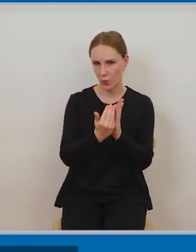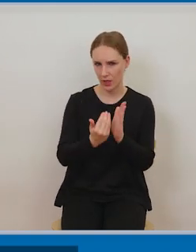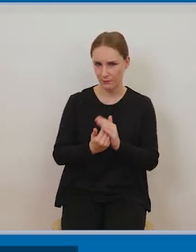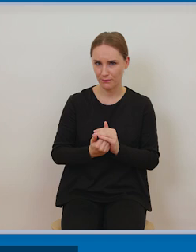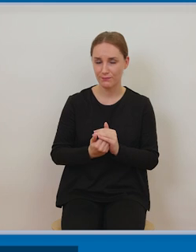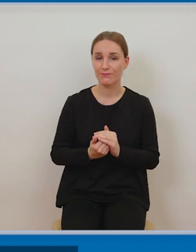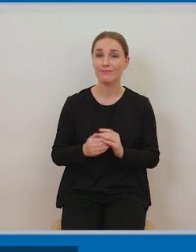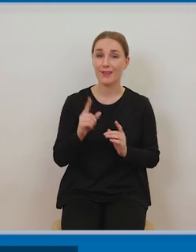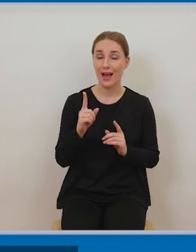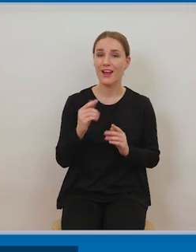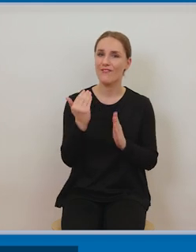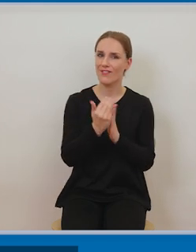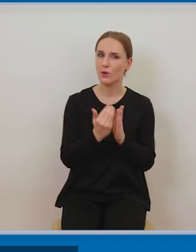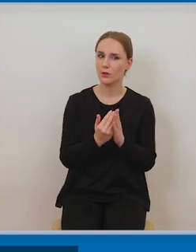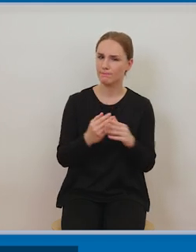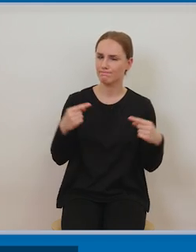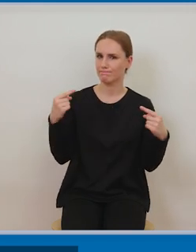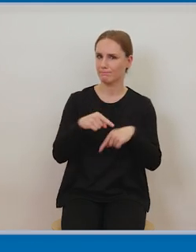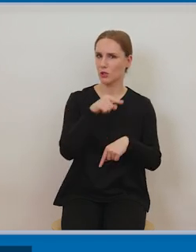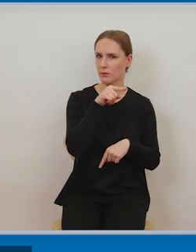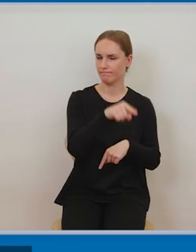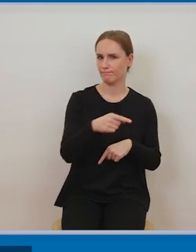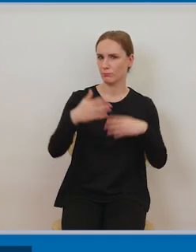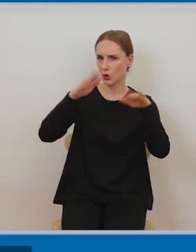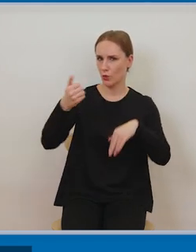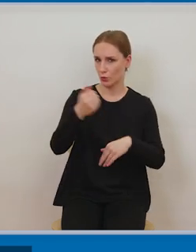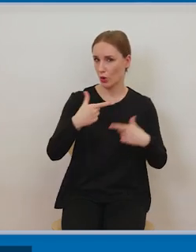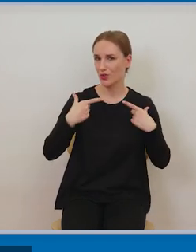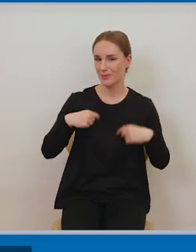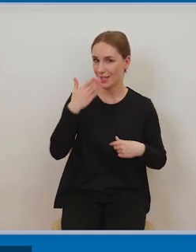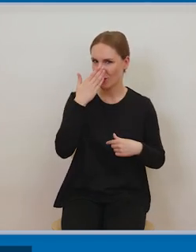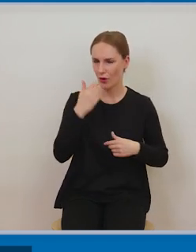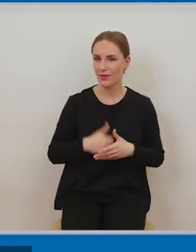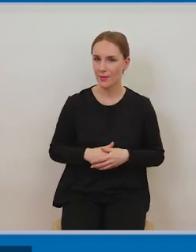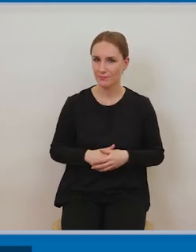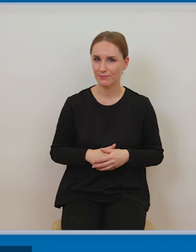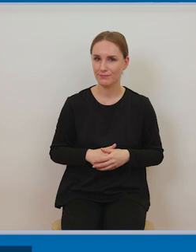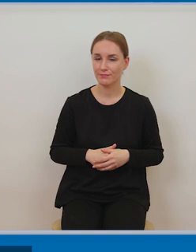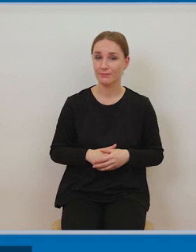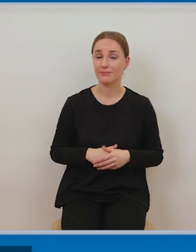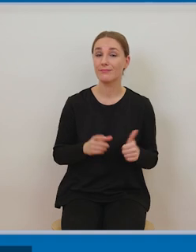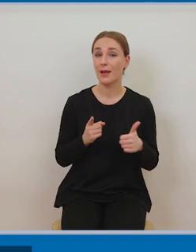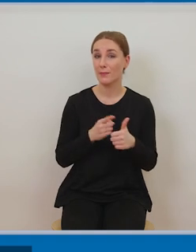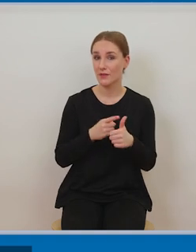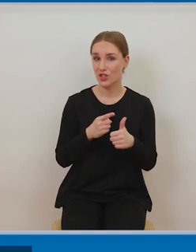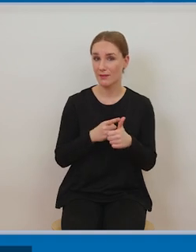potrzeby ale te własne potrzeby są rozumiane można powiedzieć szeroko a mianowicie nie tylko